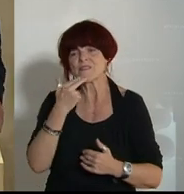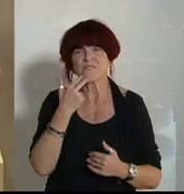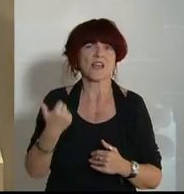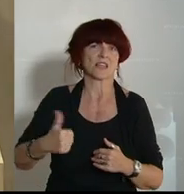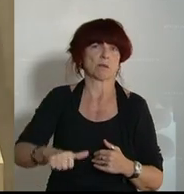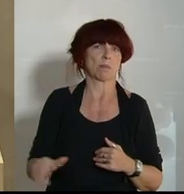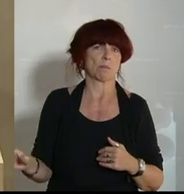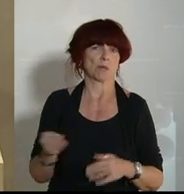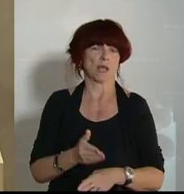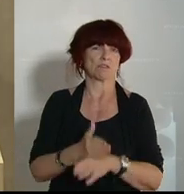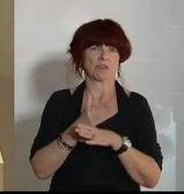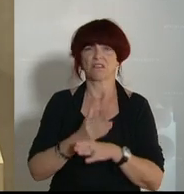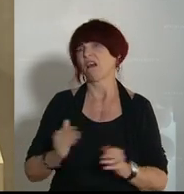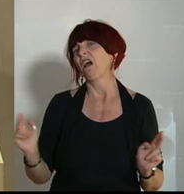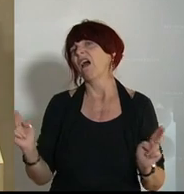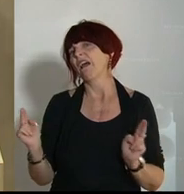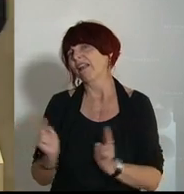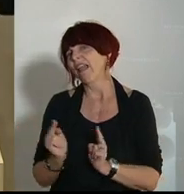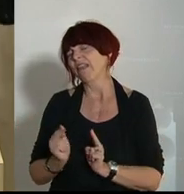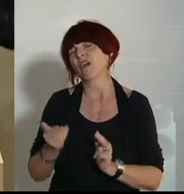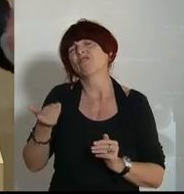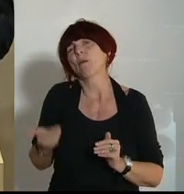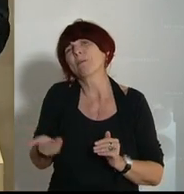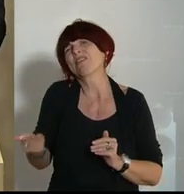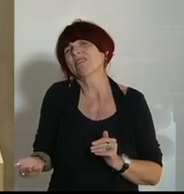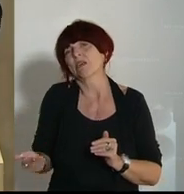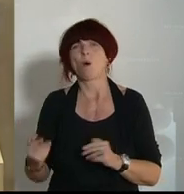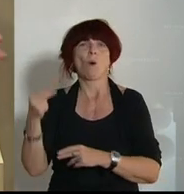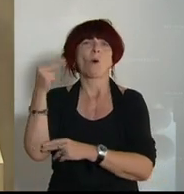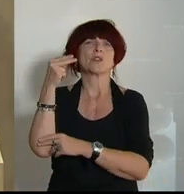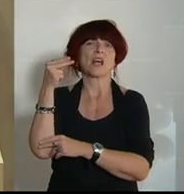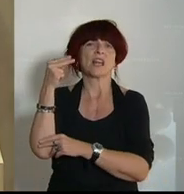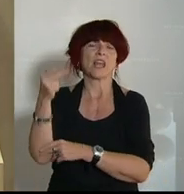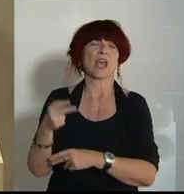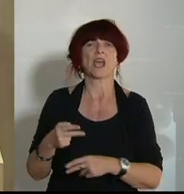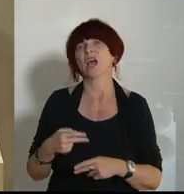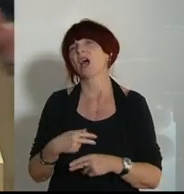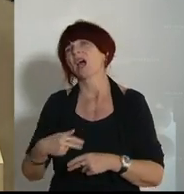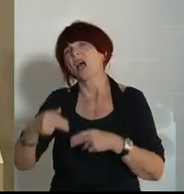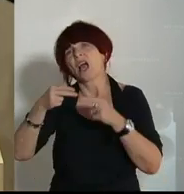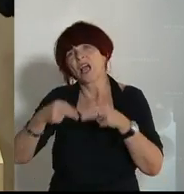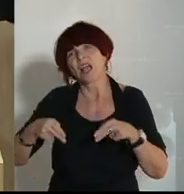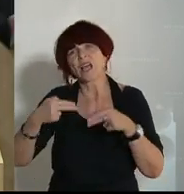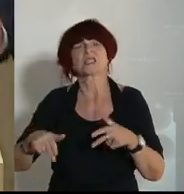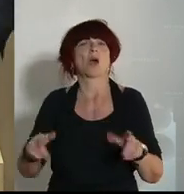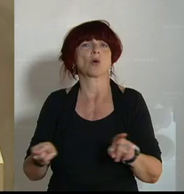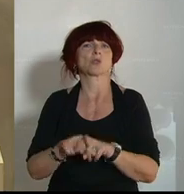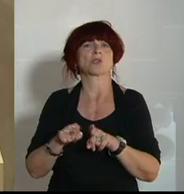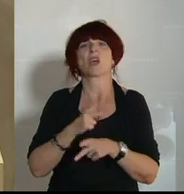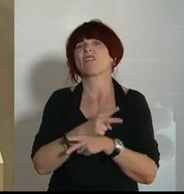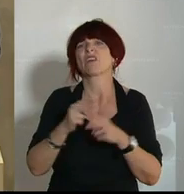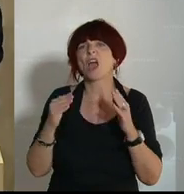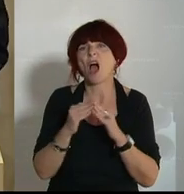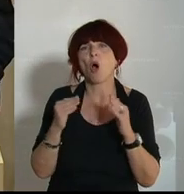haben, also vom kleinen Vermieter über den Hotelier bis zum Gasthaus, Kaffeehaus, Urlaub am Bauernhof, die komplette Palette.